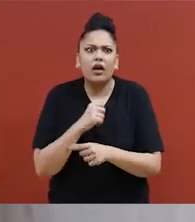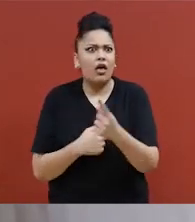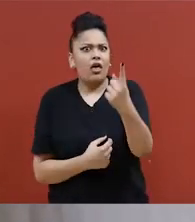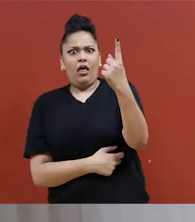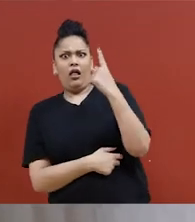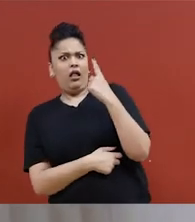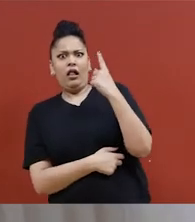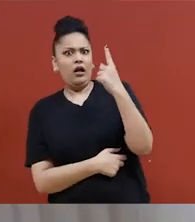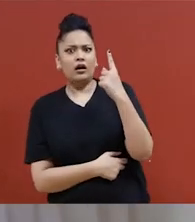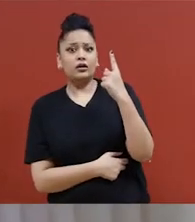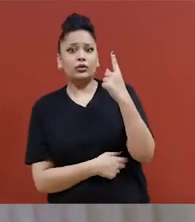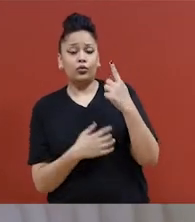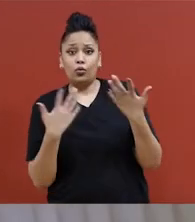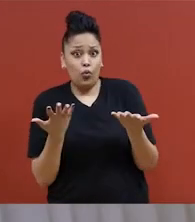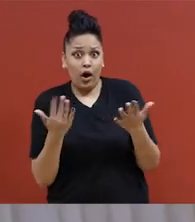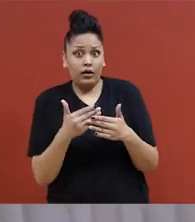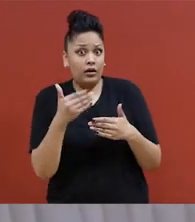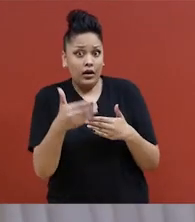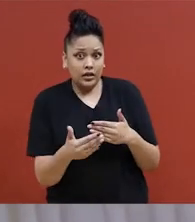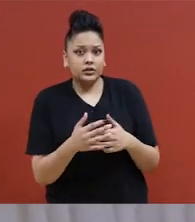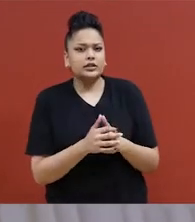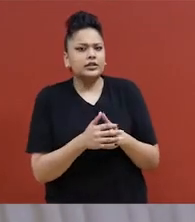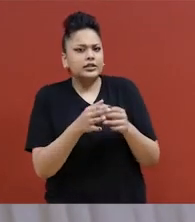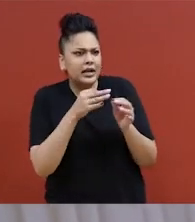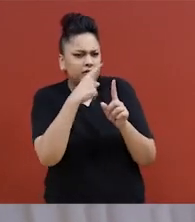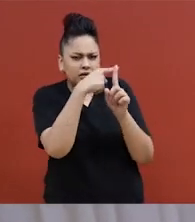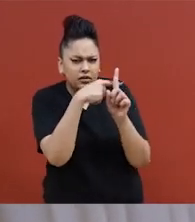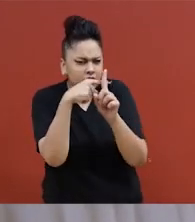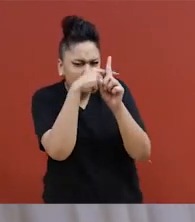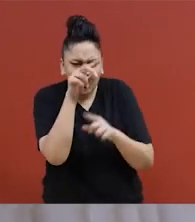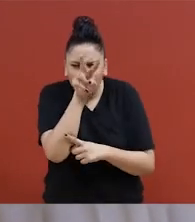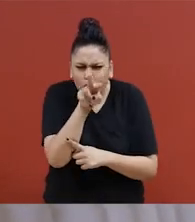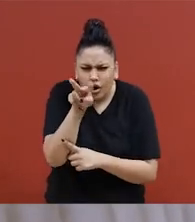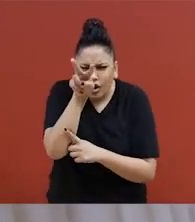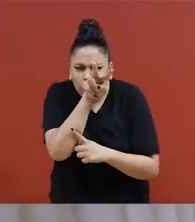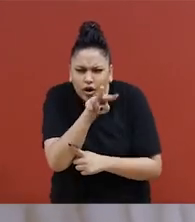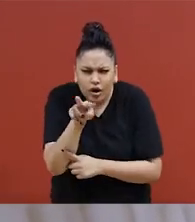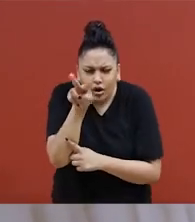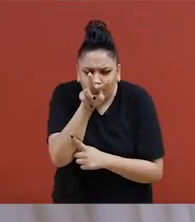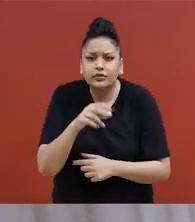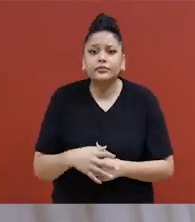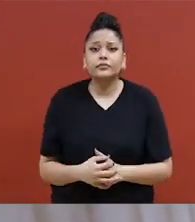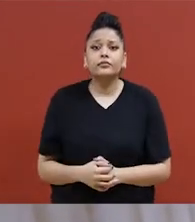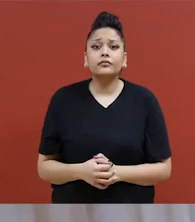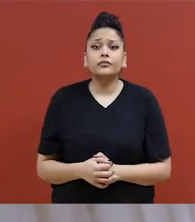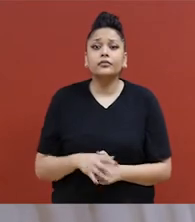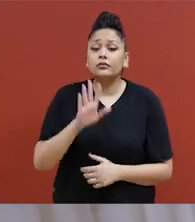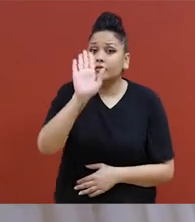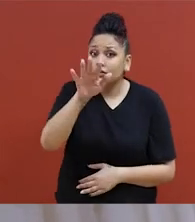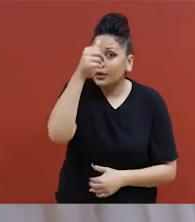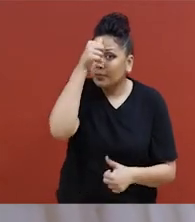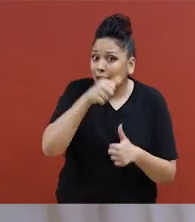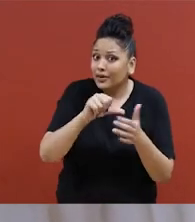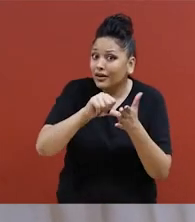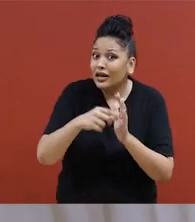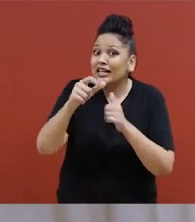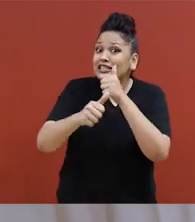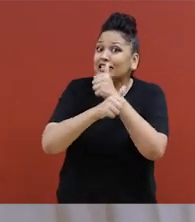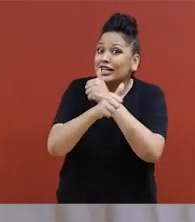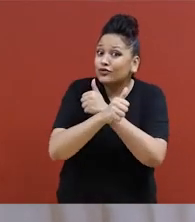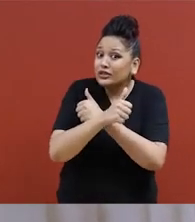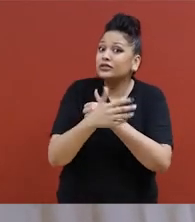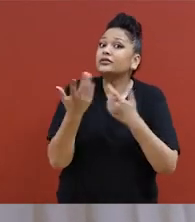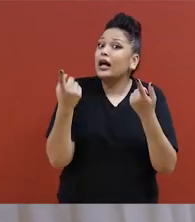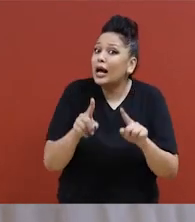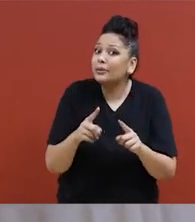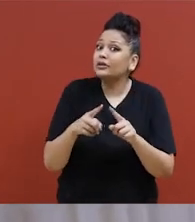moment, et si l'attaquant ne se penche pas vers le bas, eh bien alors on va parler d'autres cibles potentielles. Mais rappelez-vous, beaucoup de situations dangereuses se produisent